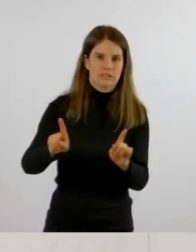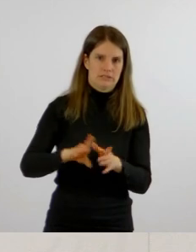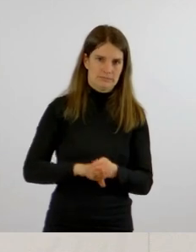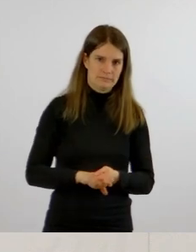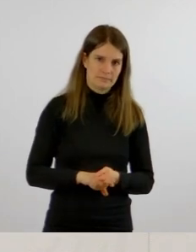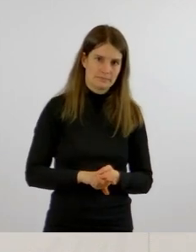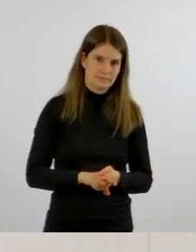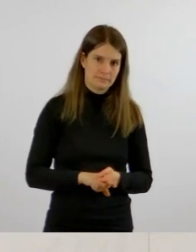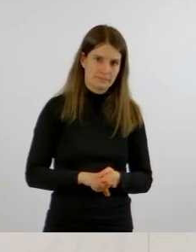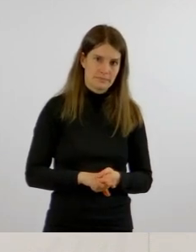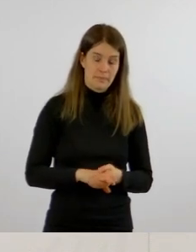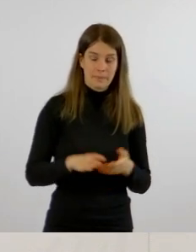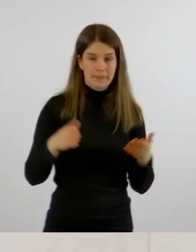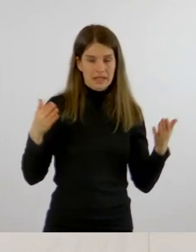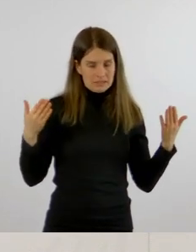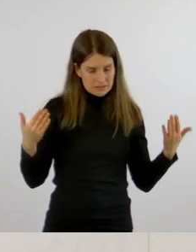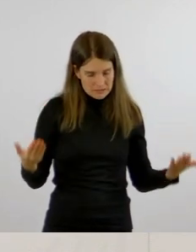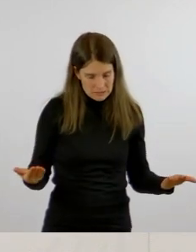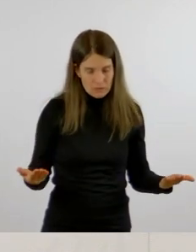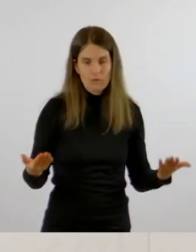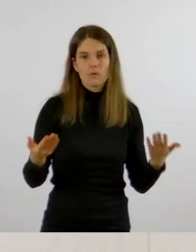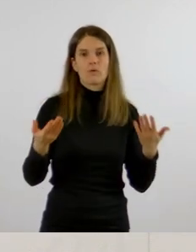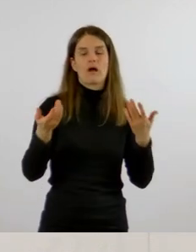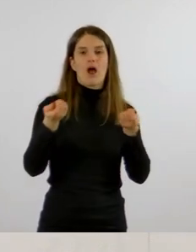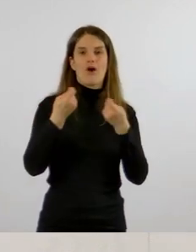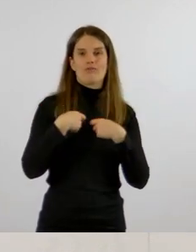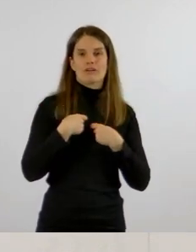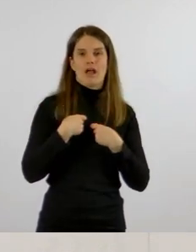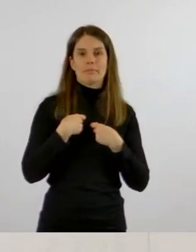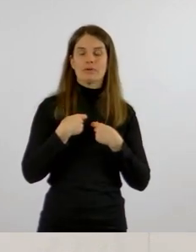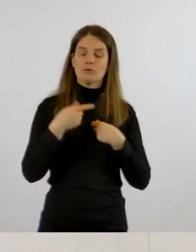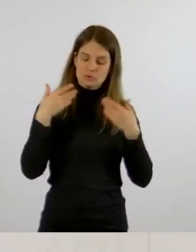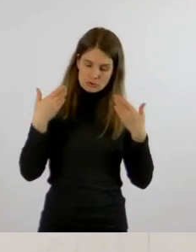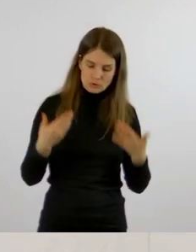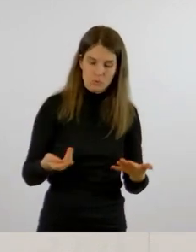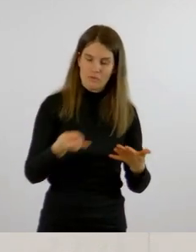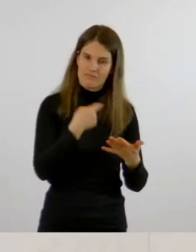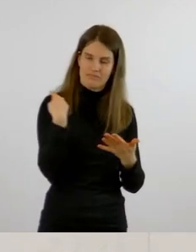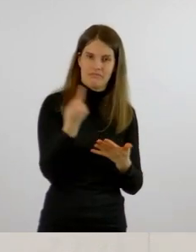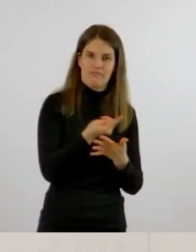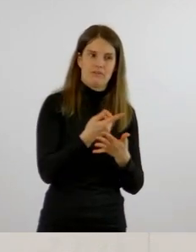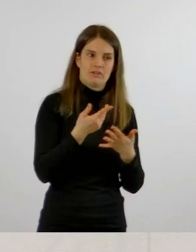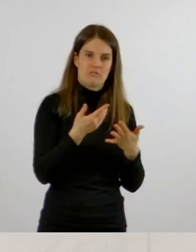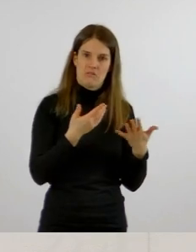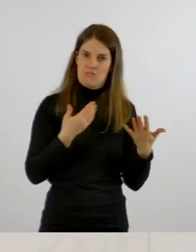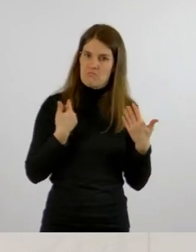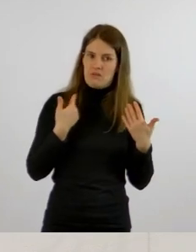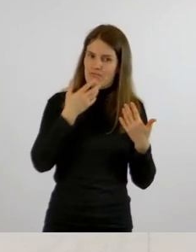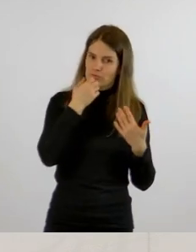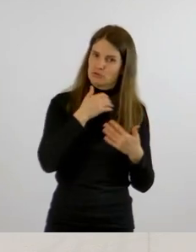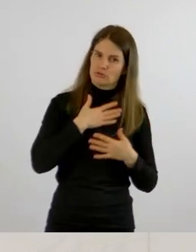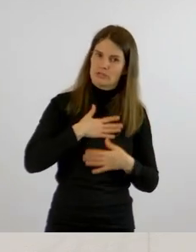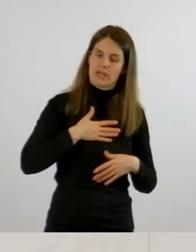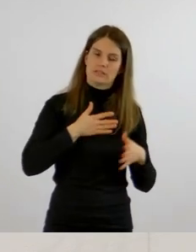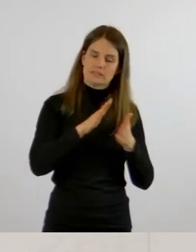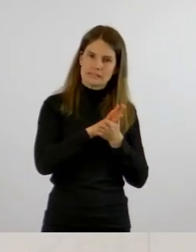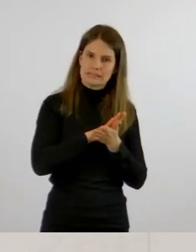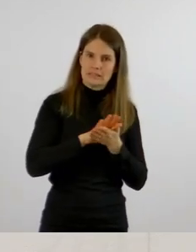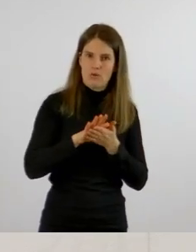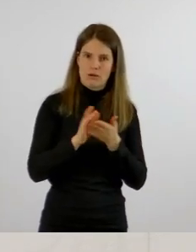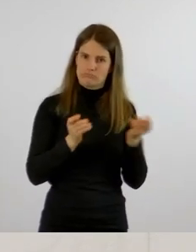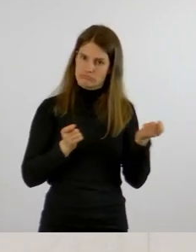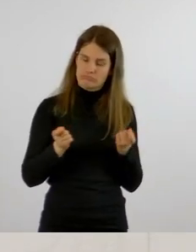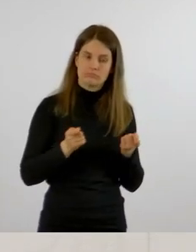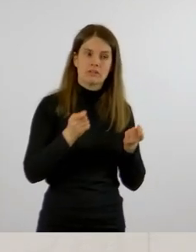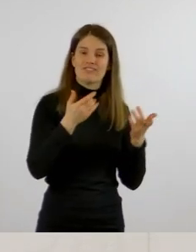diese Aufgabe, dieser Aufgabe stellen wir uns, indem wir eine Arbeitsgruppe bereits hier installiert